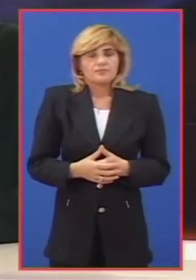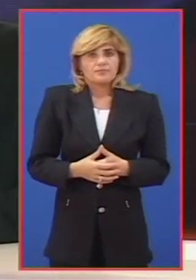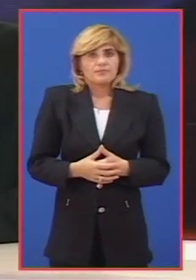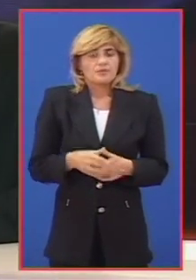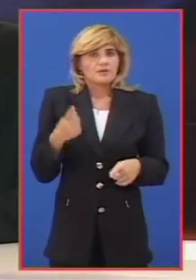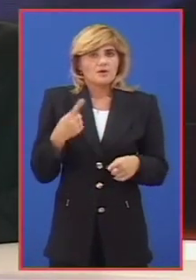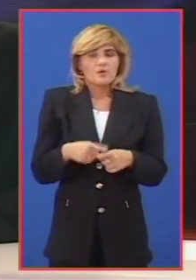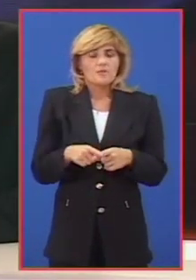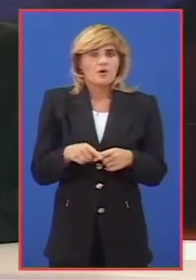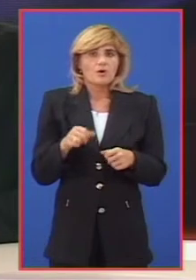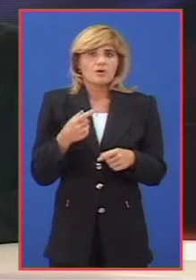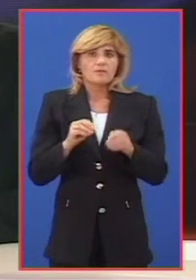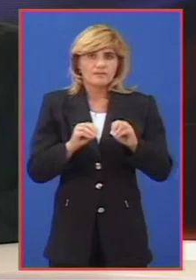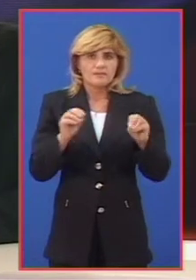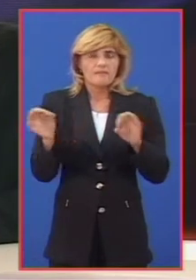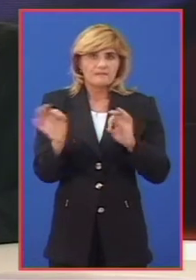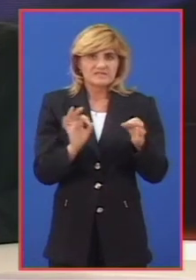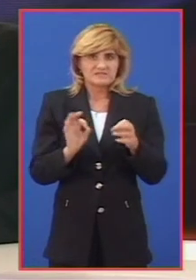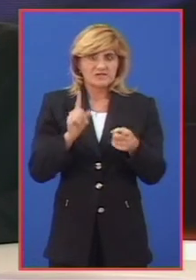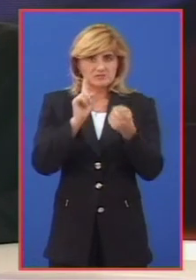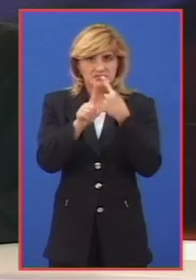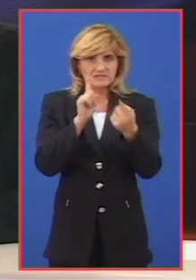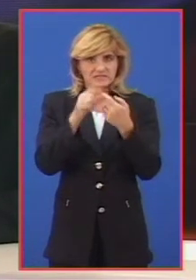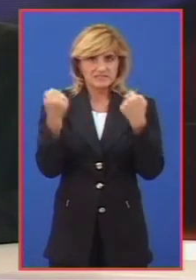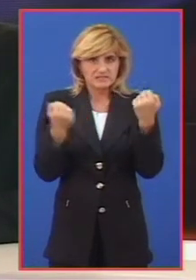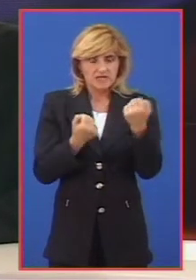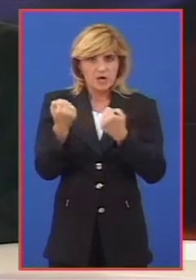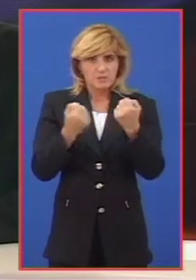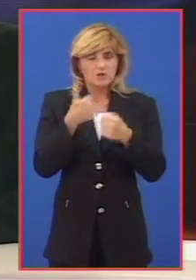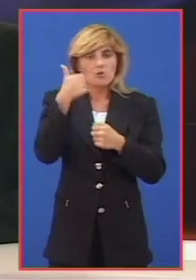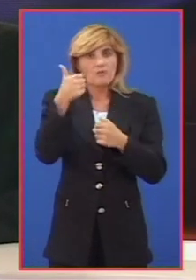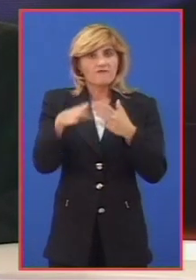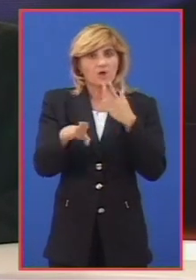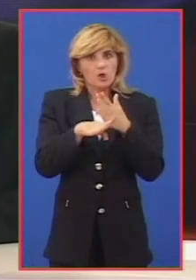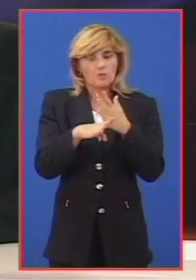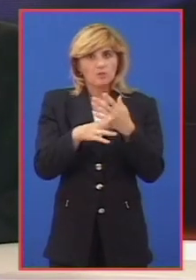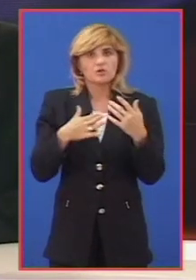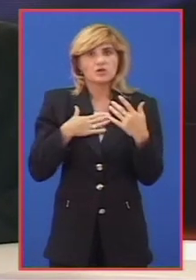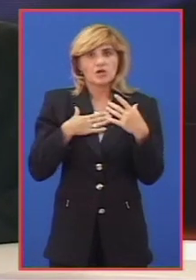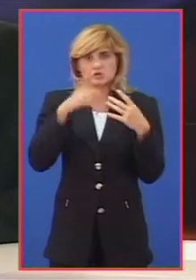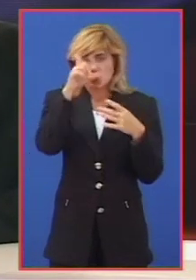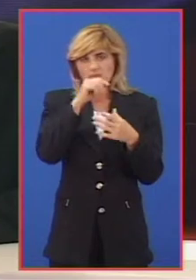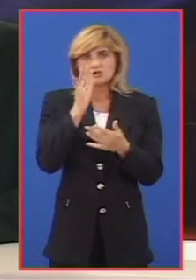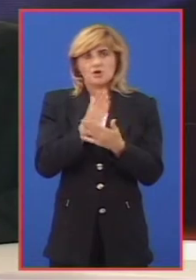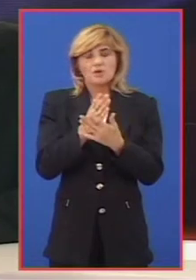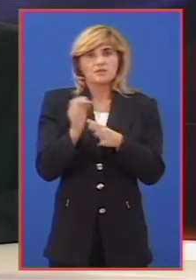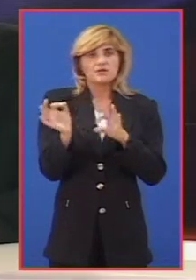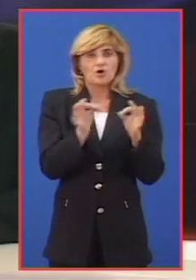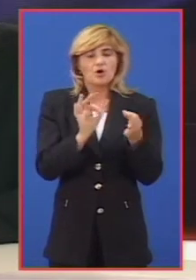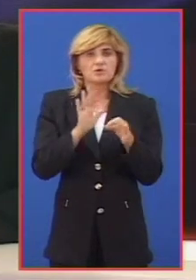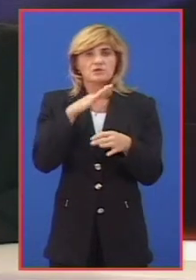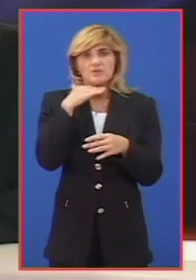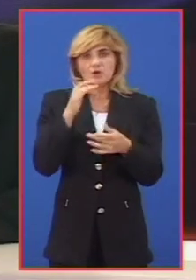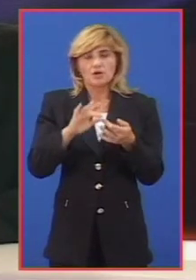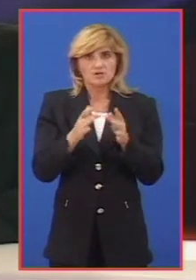Povodom akcije Bezbednosti u saobraćaju i Svetskog dana Prve pomoći, u našoj opštini bit će organizovani mnogi